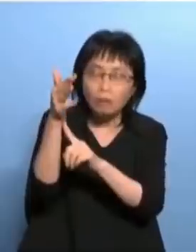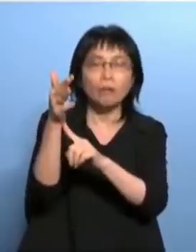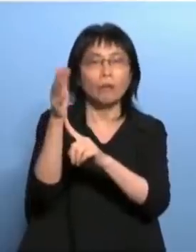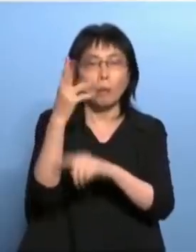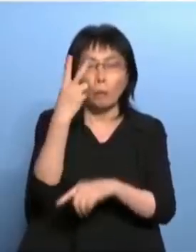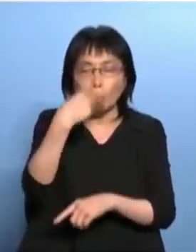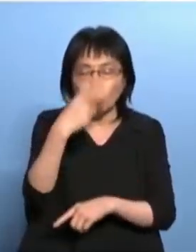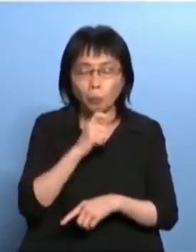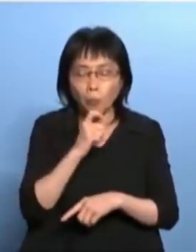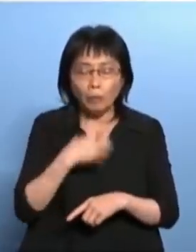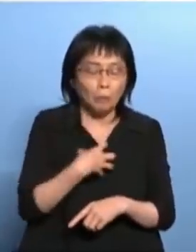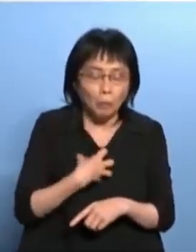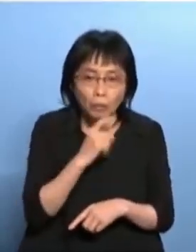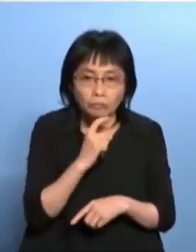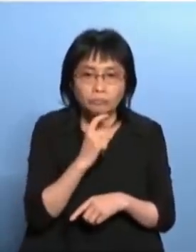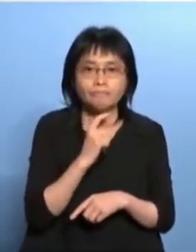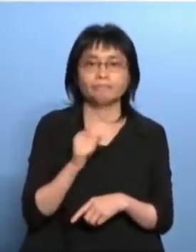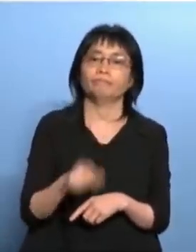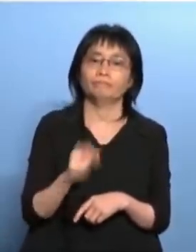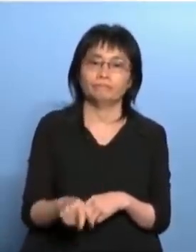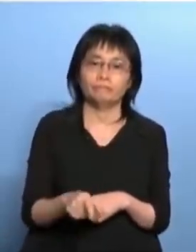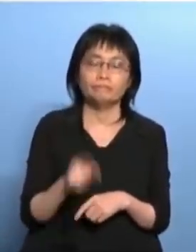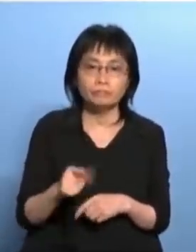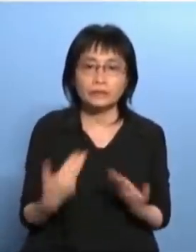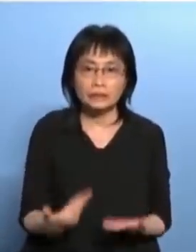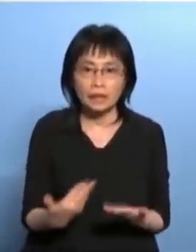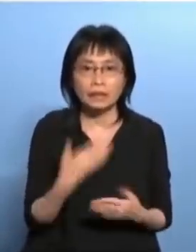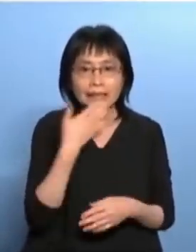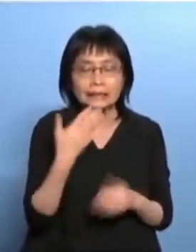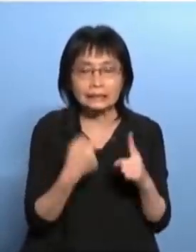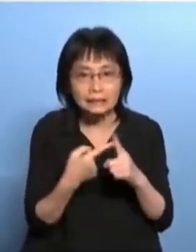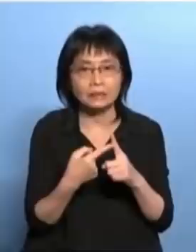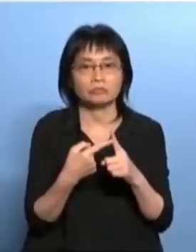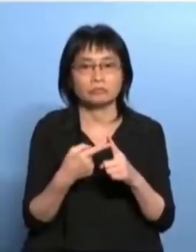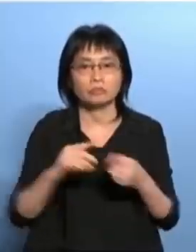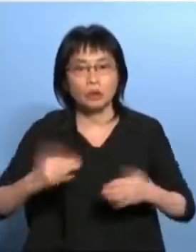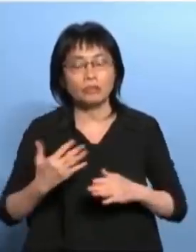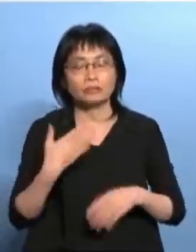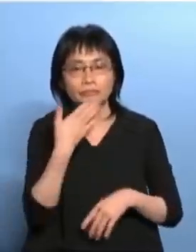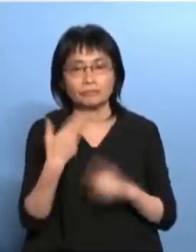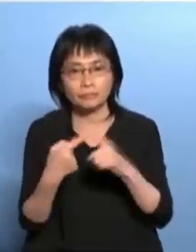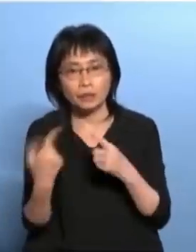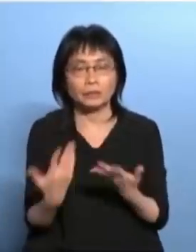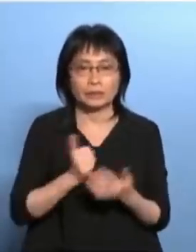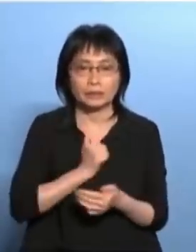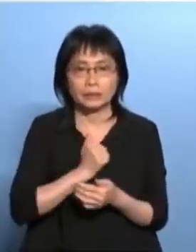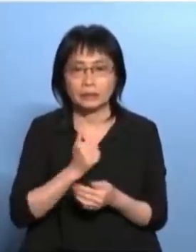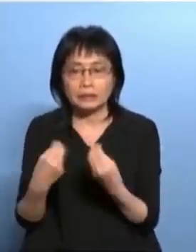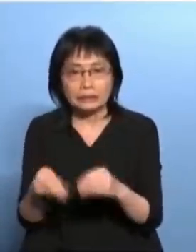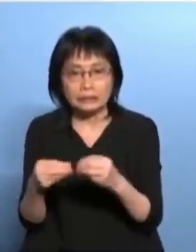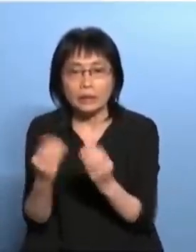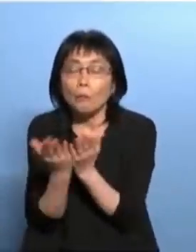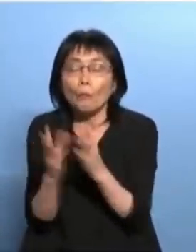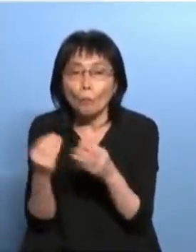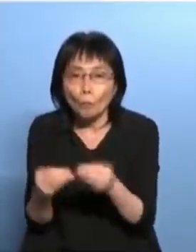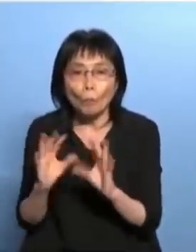这样只会更加大的年轻人教育界是争恨这个政府露出这个狐狸